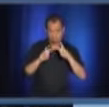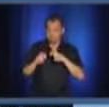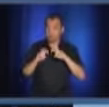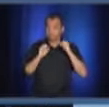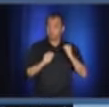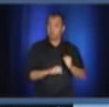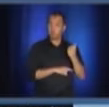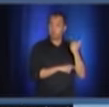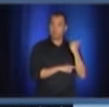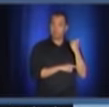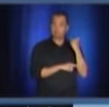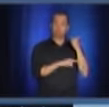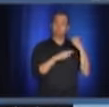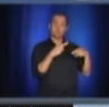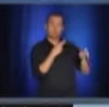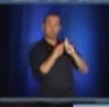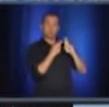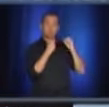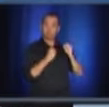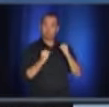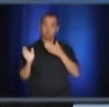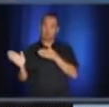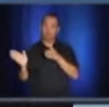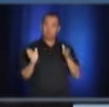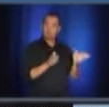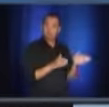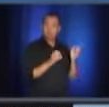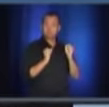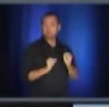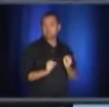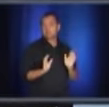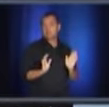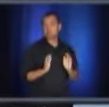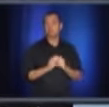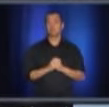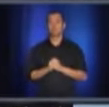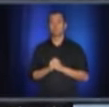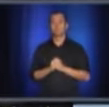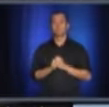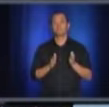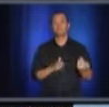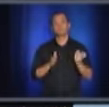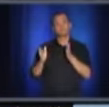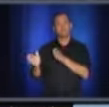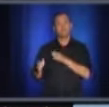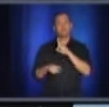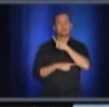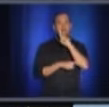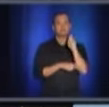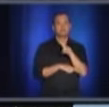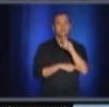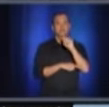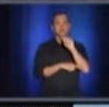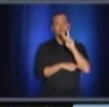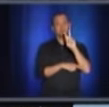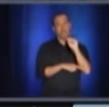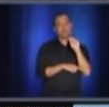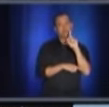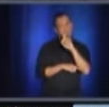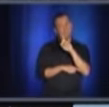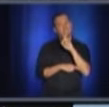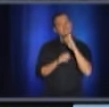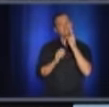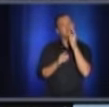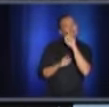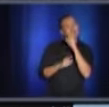micro 2. Andy Saint-André, TVA, bonjour à vous deux. La question est délicate, mais je pense qu'il faut absolument la poser, M. Arruda. Vous